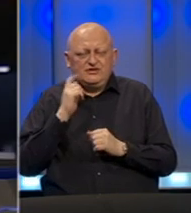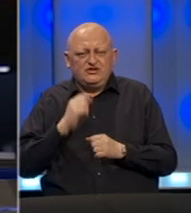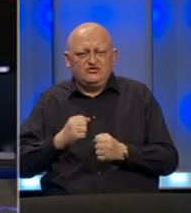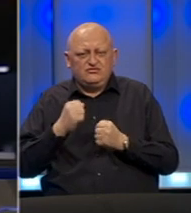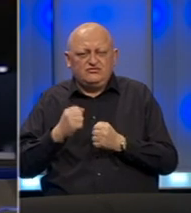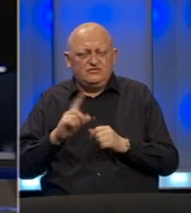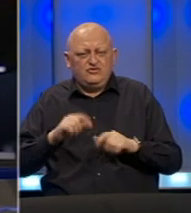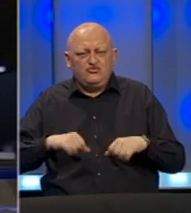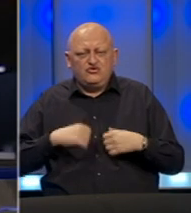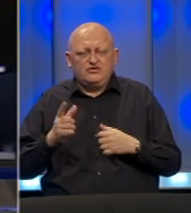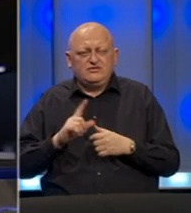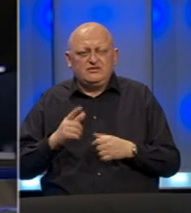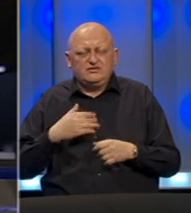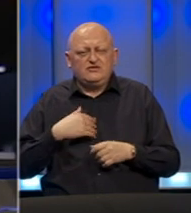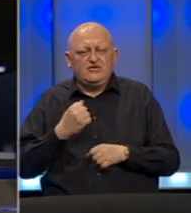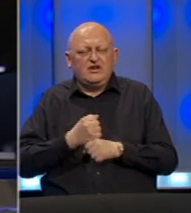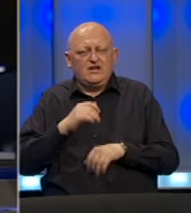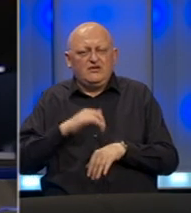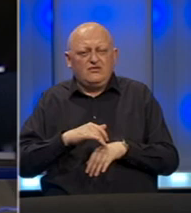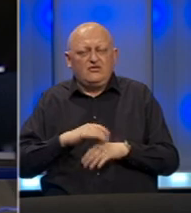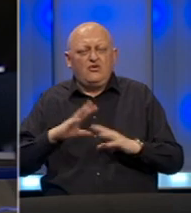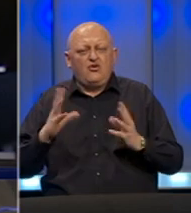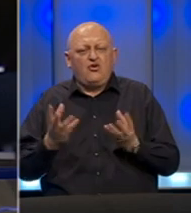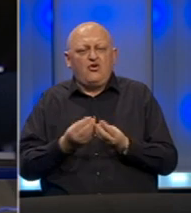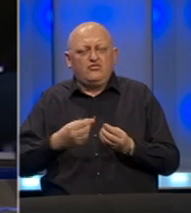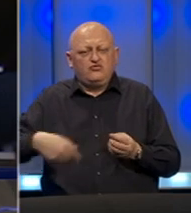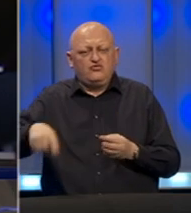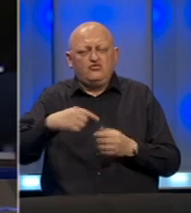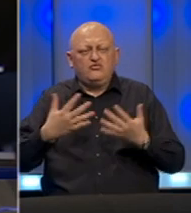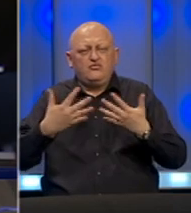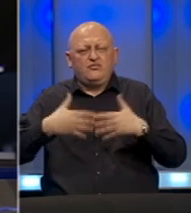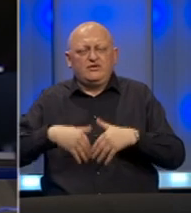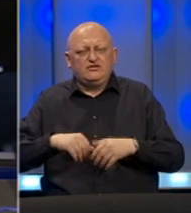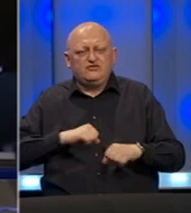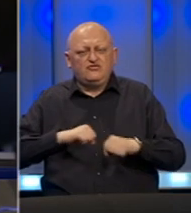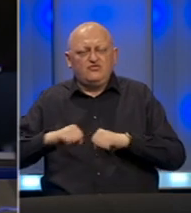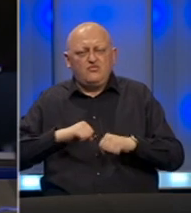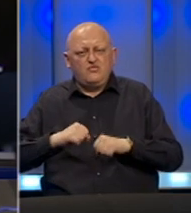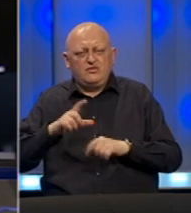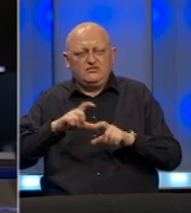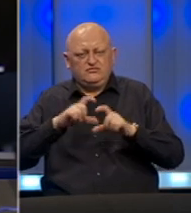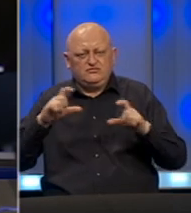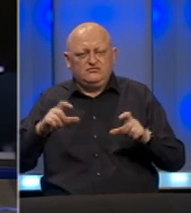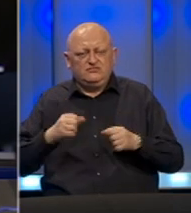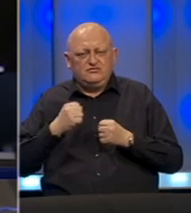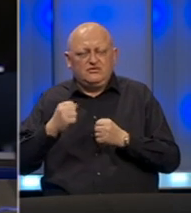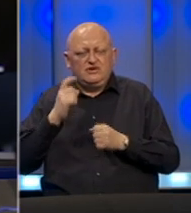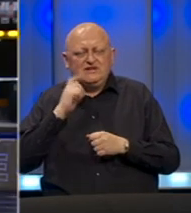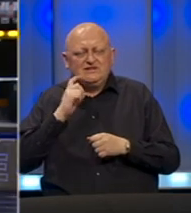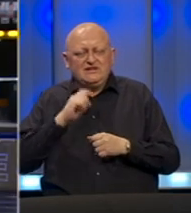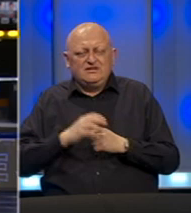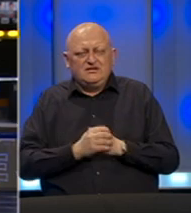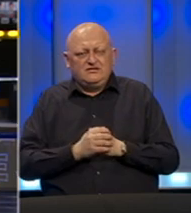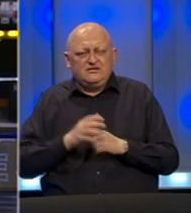rudari ni jutros nisu na svojim radnim mjestima, ali su se okupili u krugu preduzeća ispred uprave zgrade rudnika Markog Guglja Zenica.